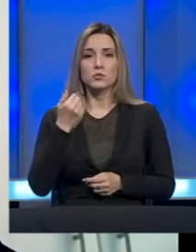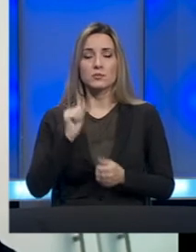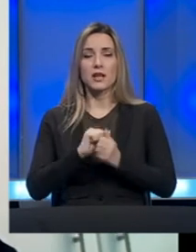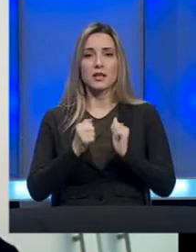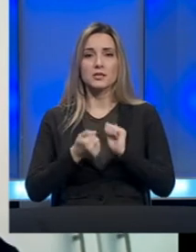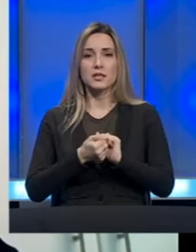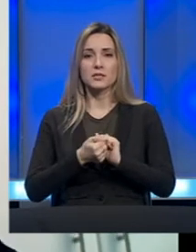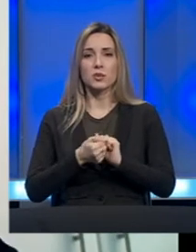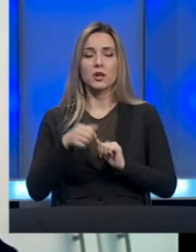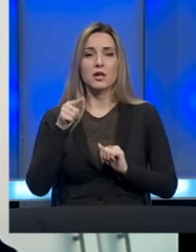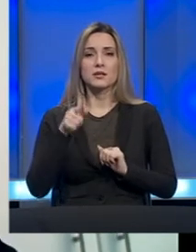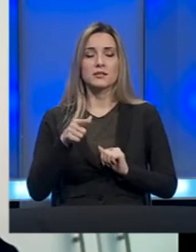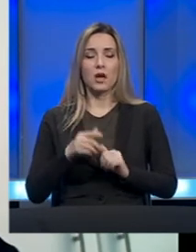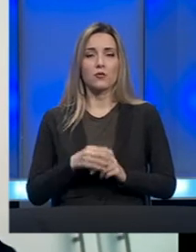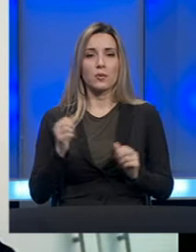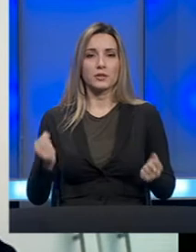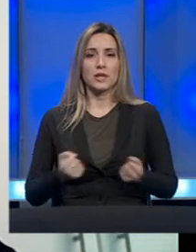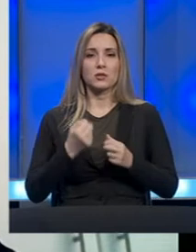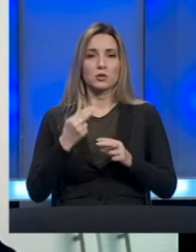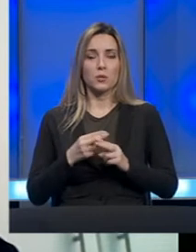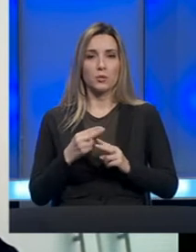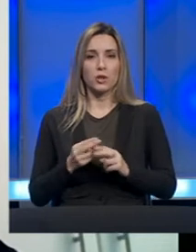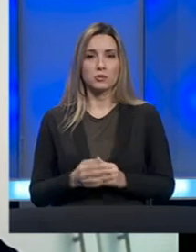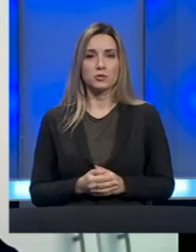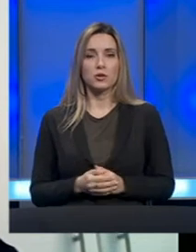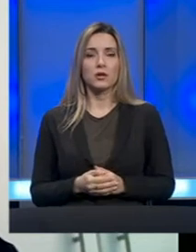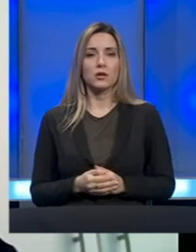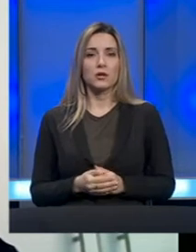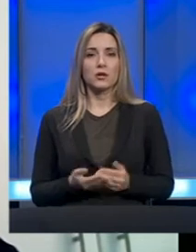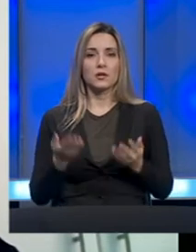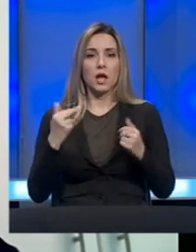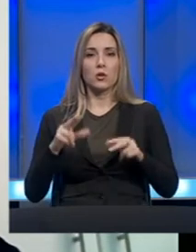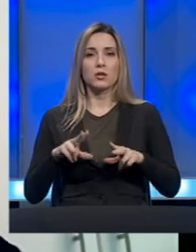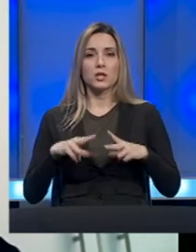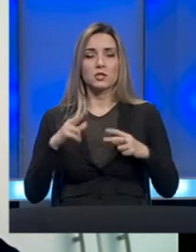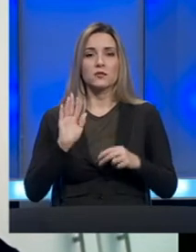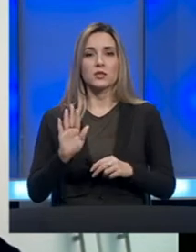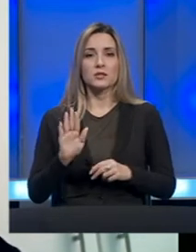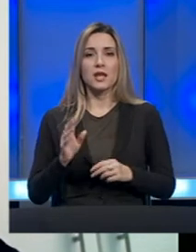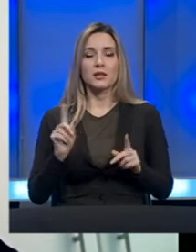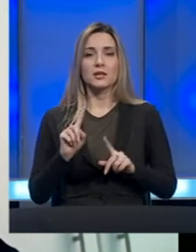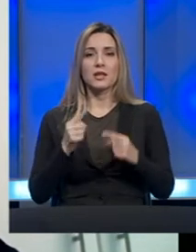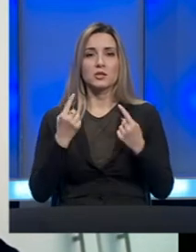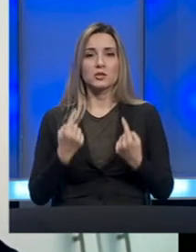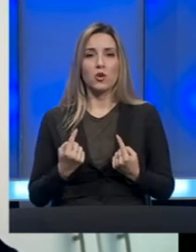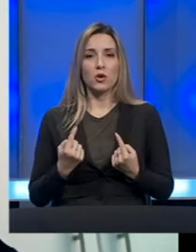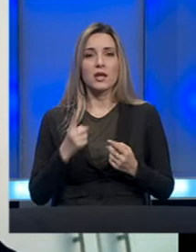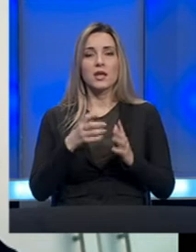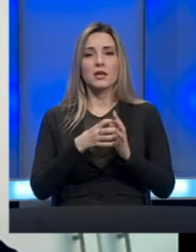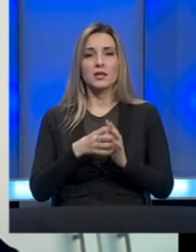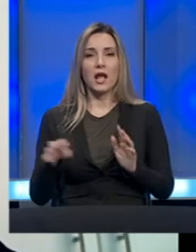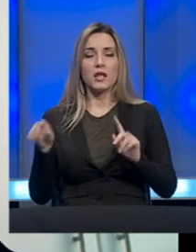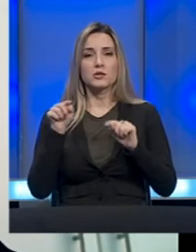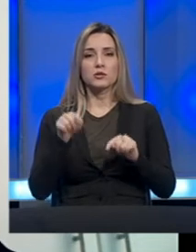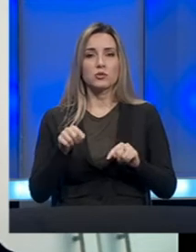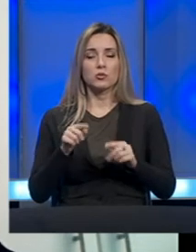izbore sa ovom teškom bolešću. Tako da život za njih ne stoji, i dalje su tu